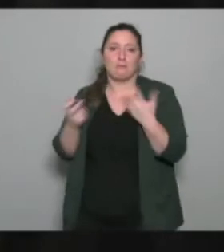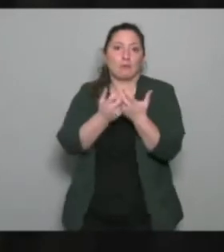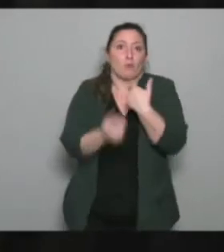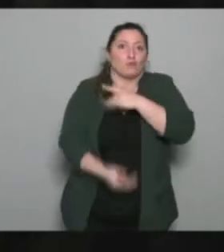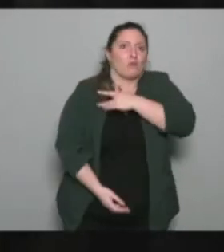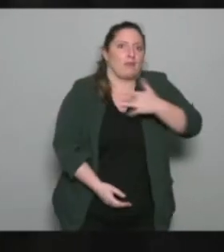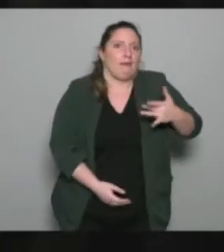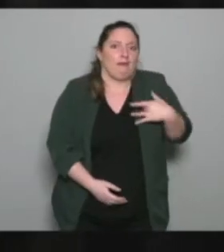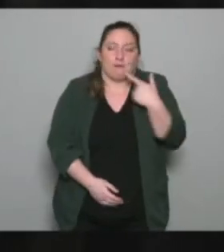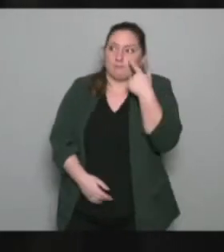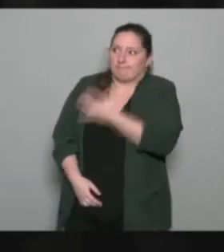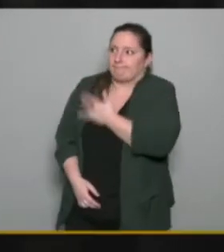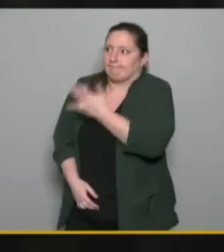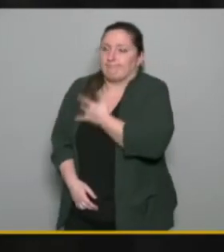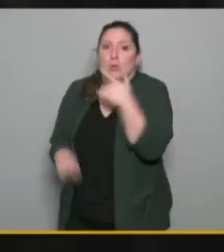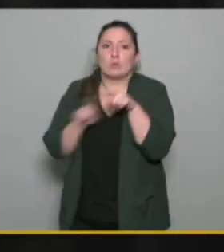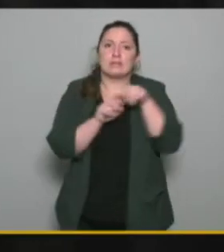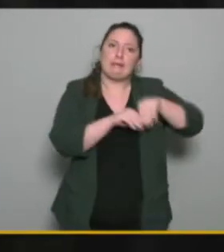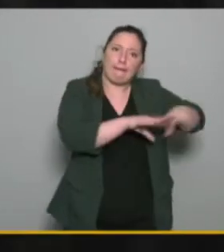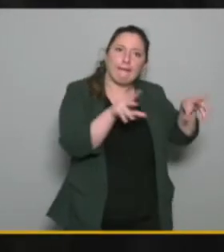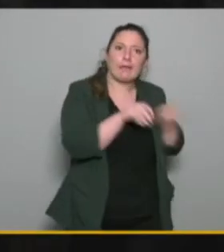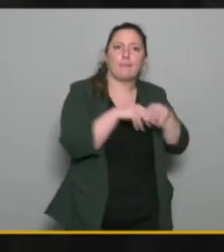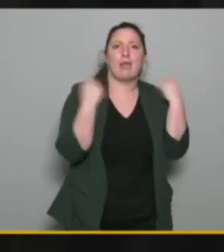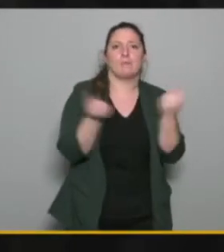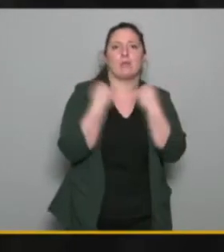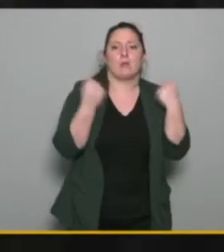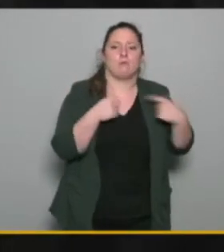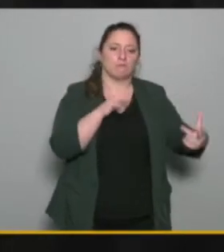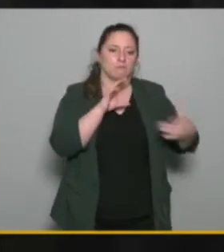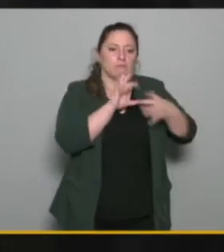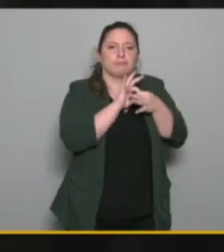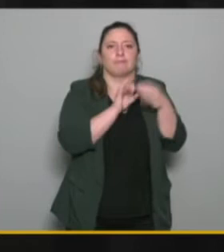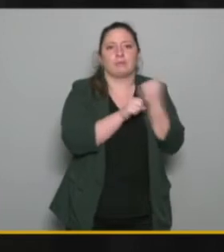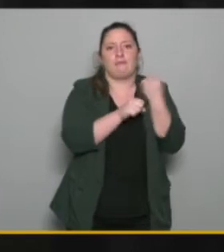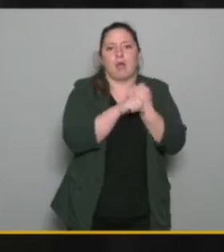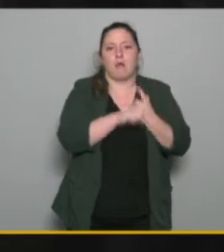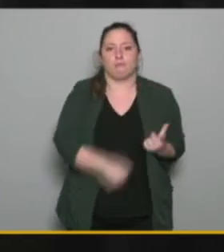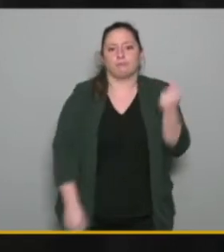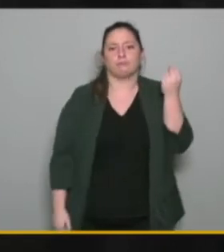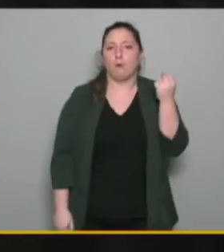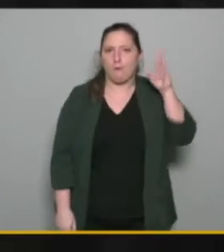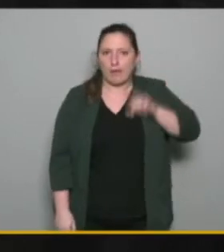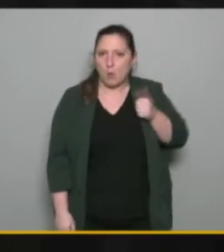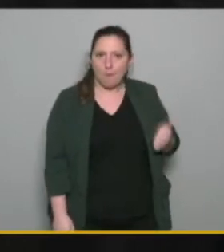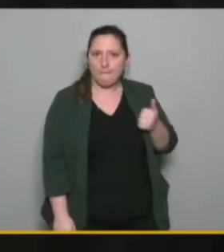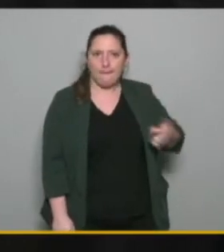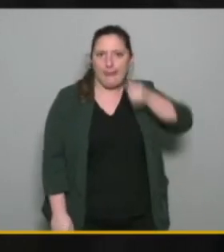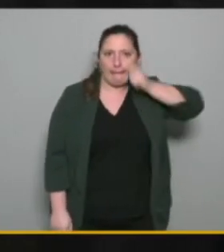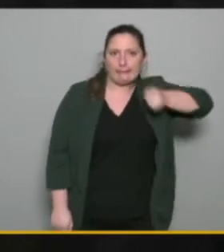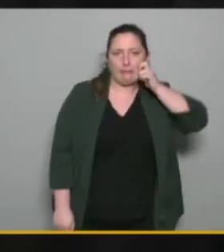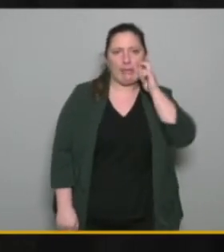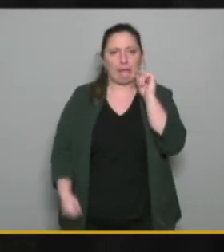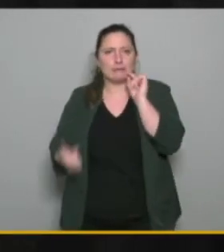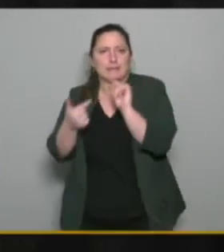et puis les gens qui travaillent avec moi donc l'équipe d'animateurs ils sont comme moi c'est à dire qu'ils ne sont pas spécialistes de telle ou telle